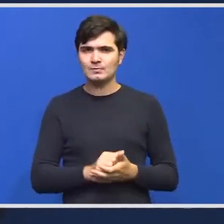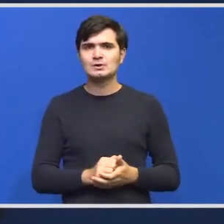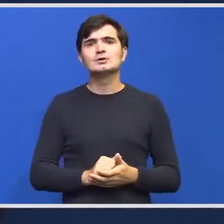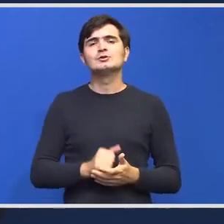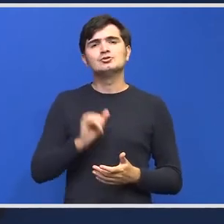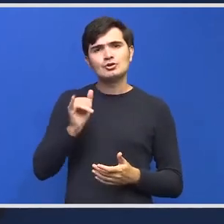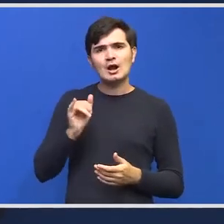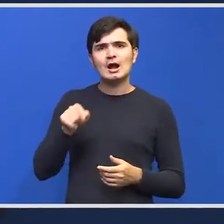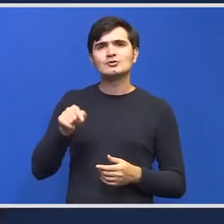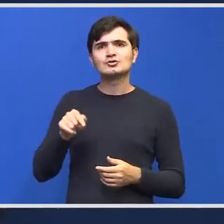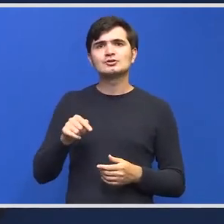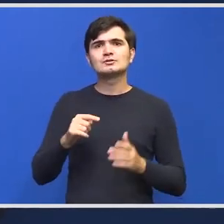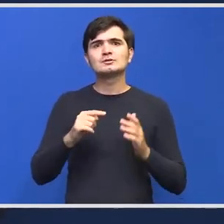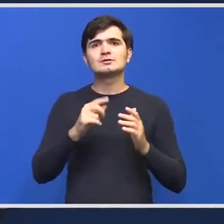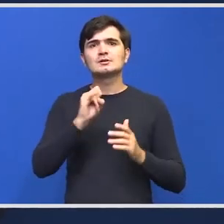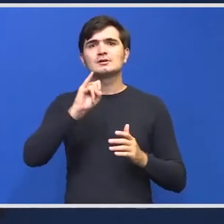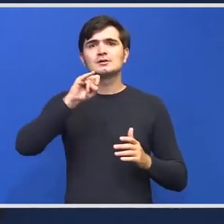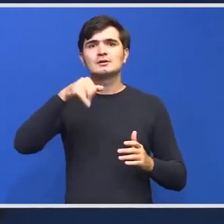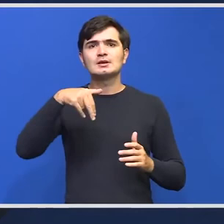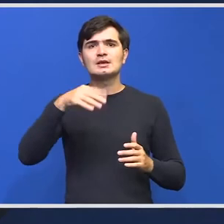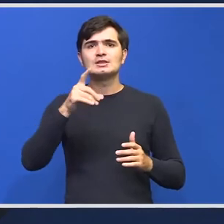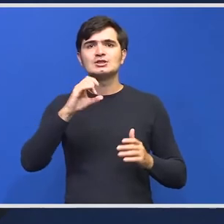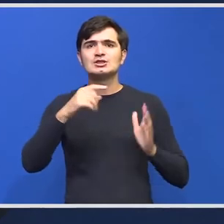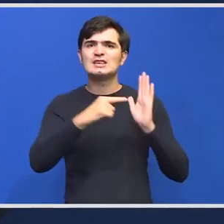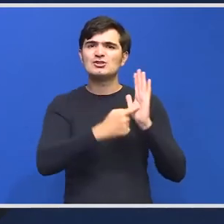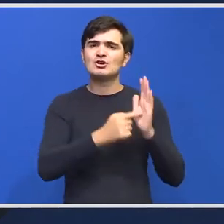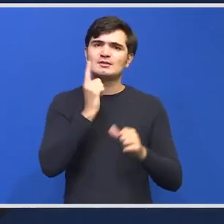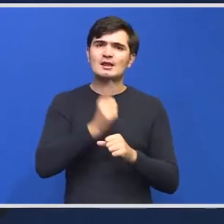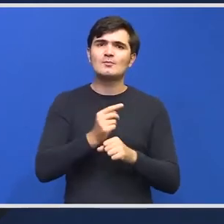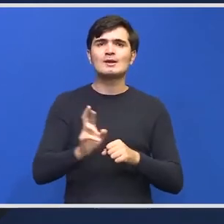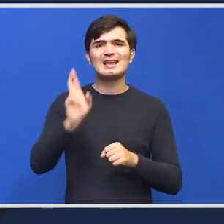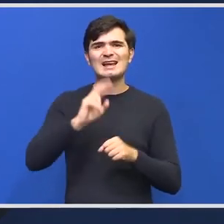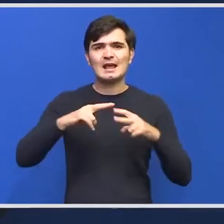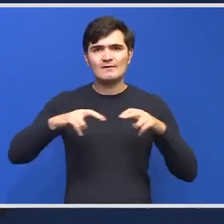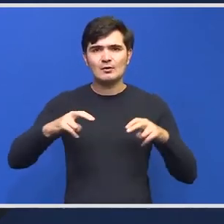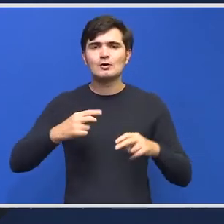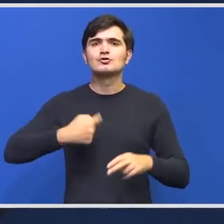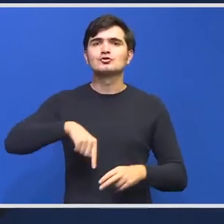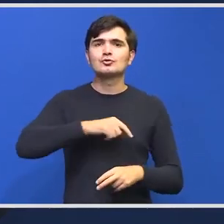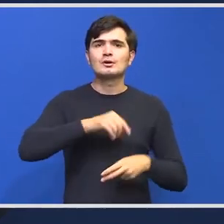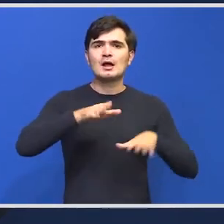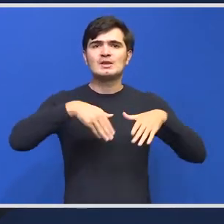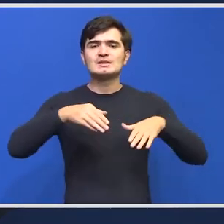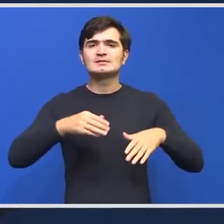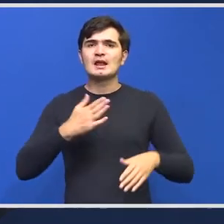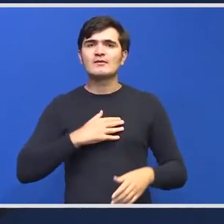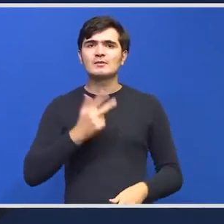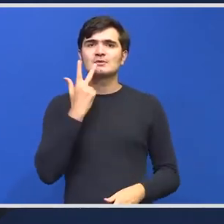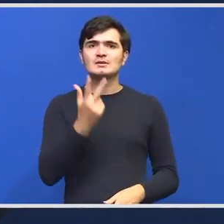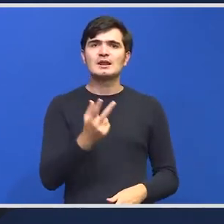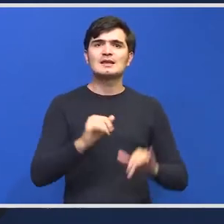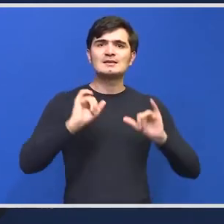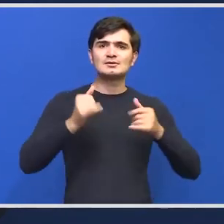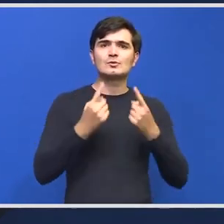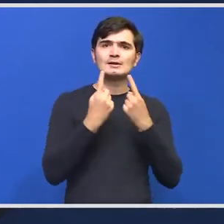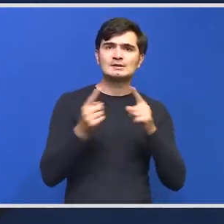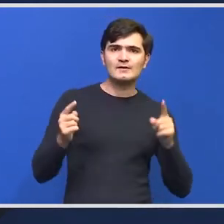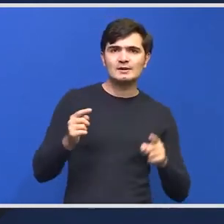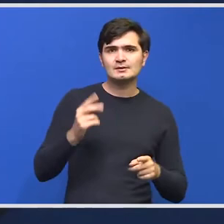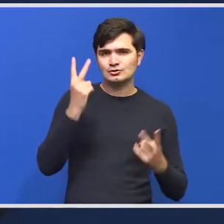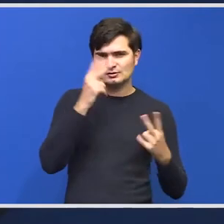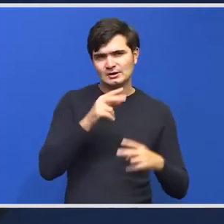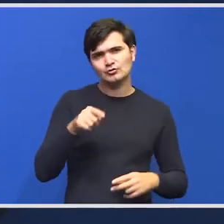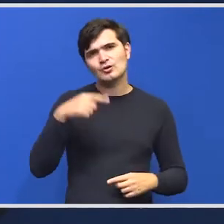fel trebuie reevaluat acest indice. Deci numai pe Ministerul Dezvoltării avem trei tipuri de situații. Vă dați seama că pe alte